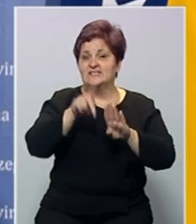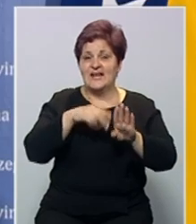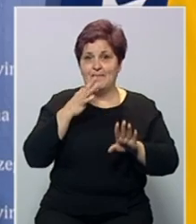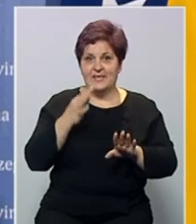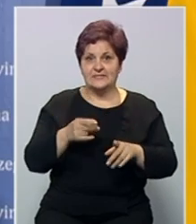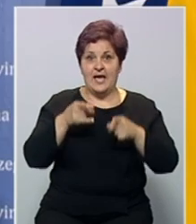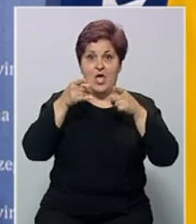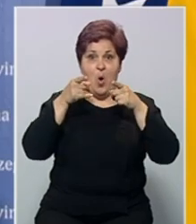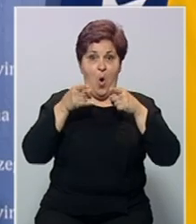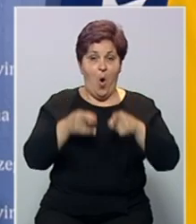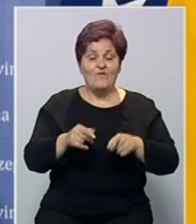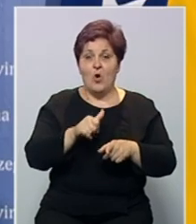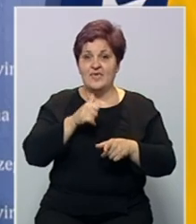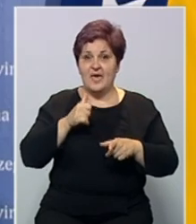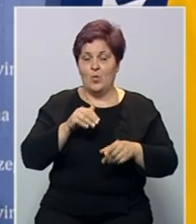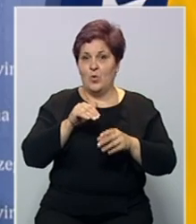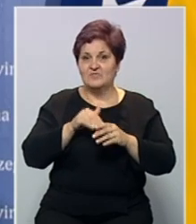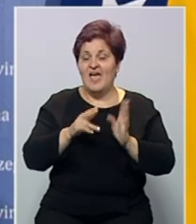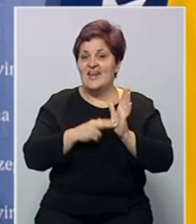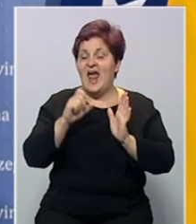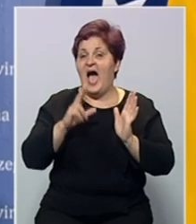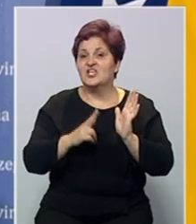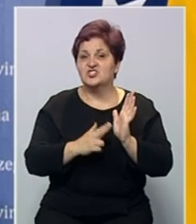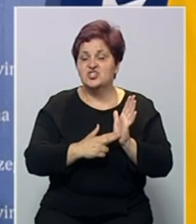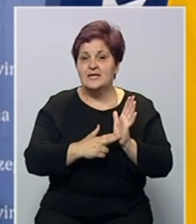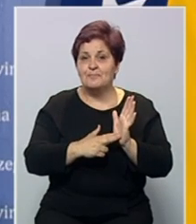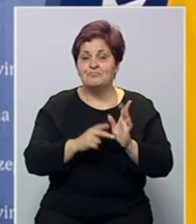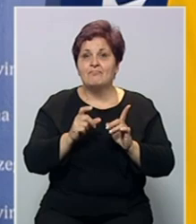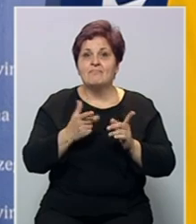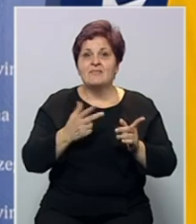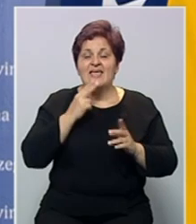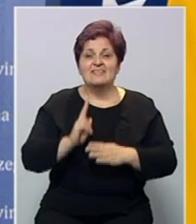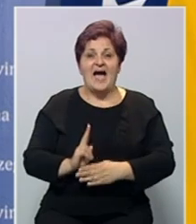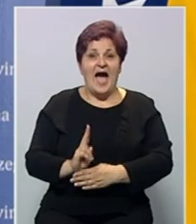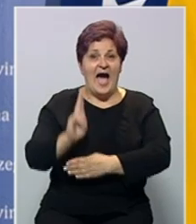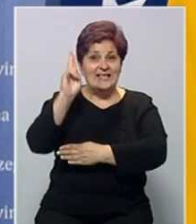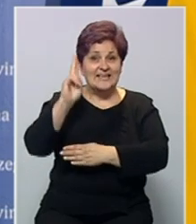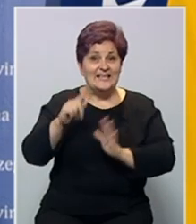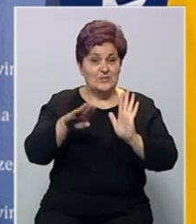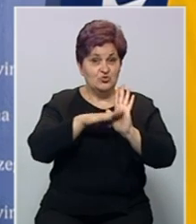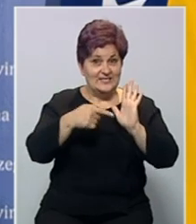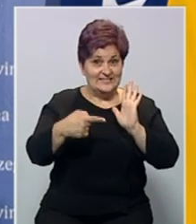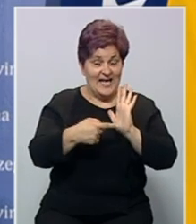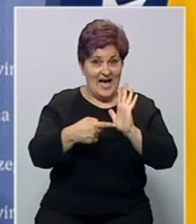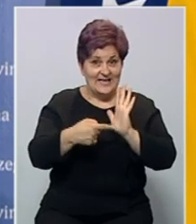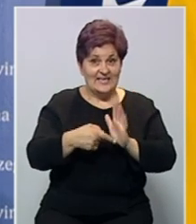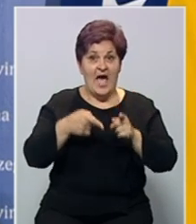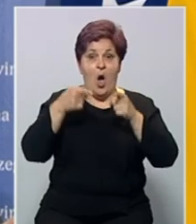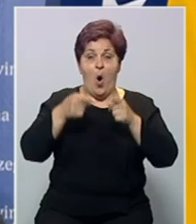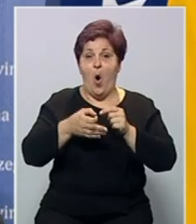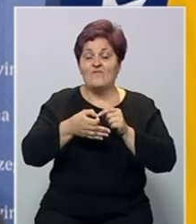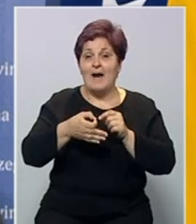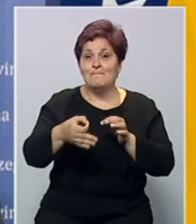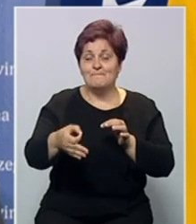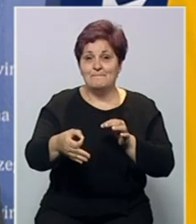Ovo je praktično način da se glasajući za zakon ova mjera